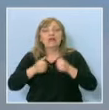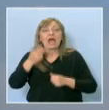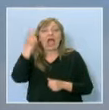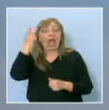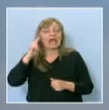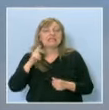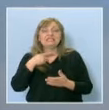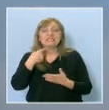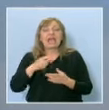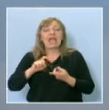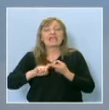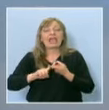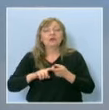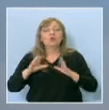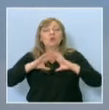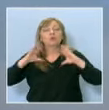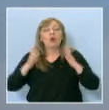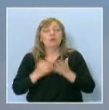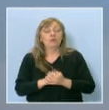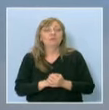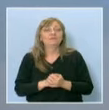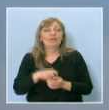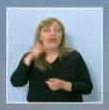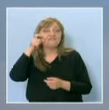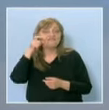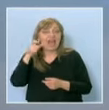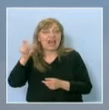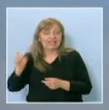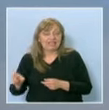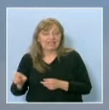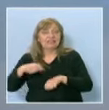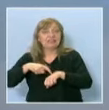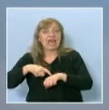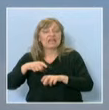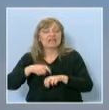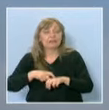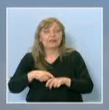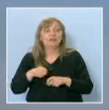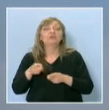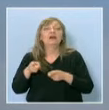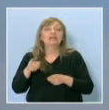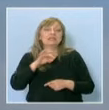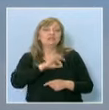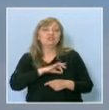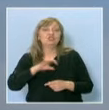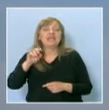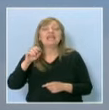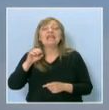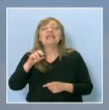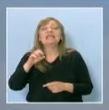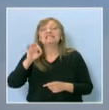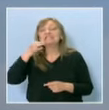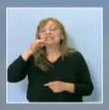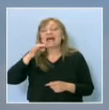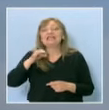света Kangaroo Global Linguistics. Варненката Дария Дамянова е сред тях, след като спечели златния медал за